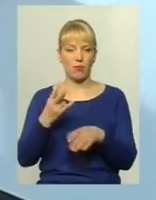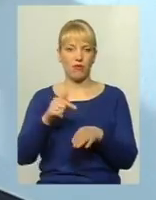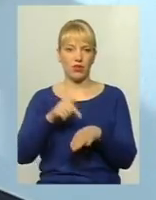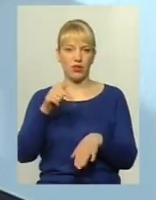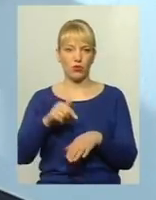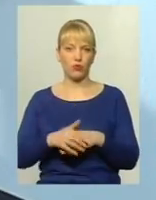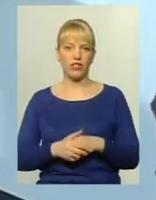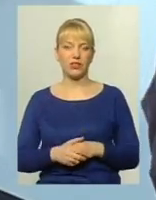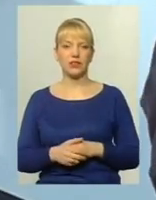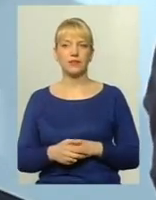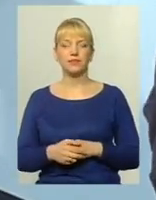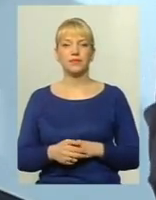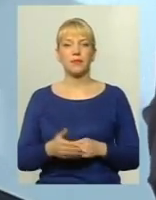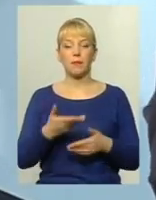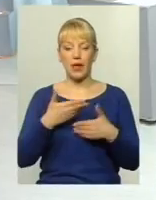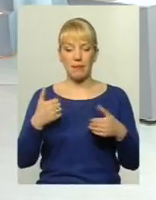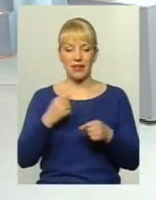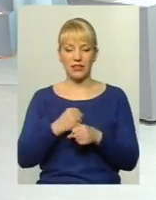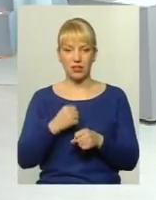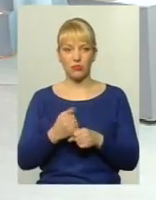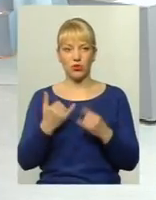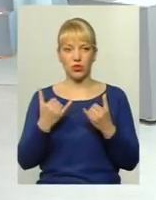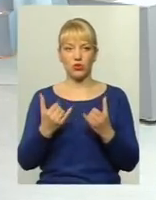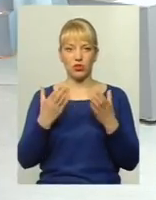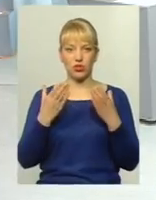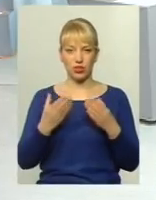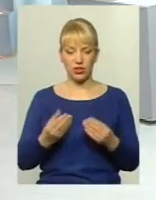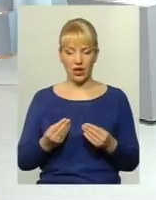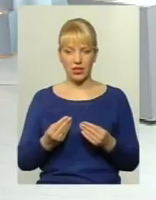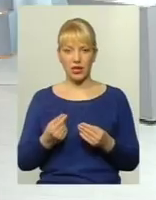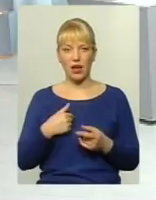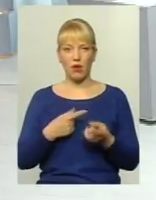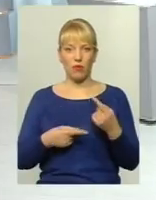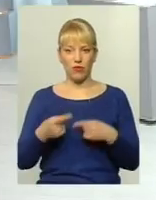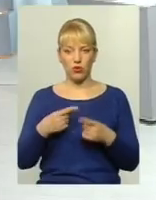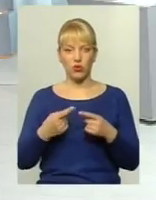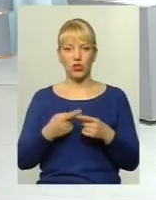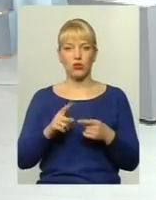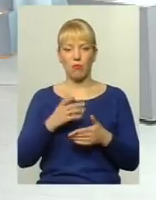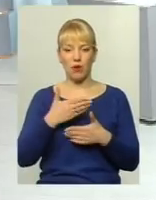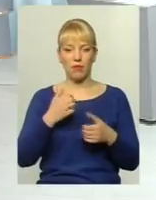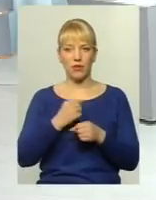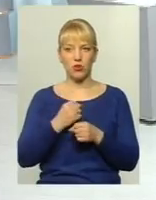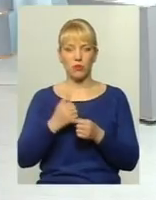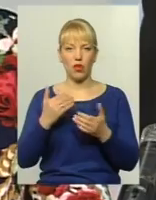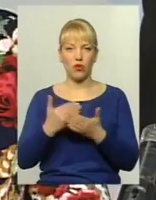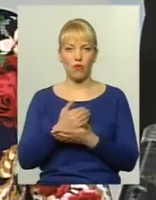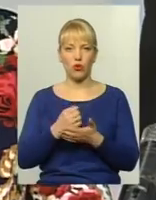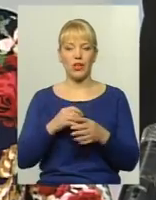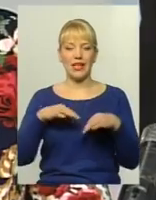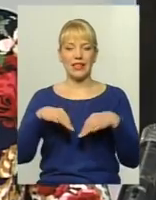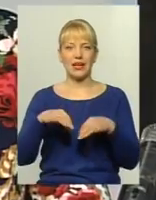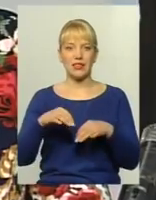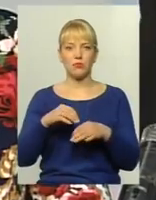сумісне діє. Ми діємо, і на сьогоднішній день, знову повернуся я до того, що ми працюємо над новою транспортною мережою, над